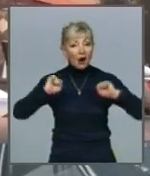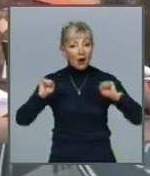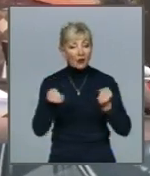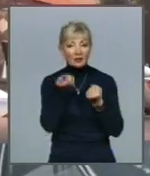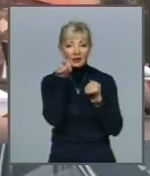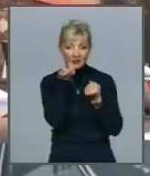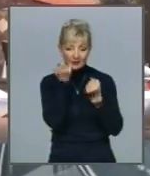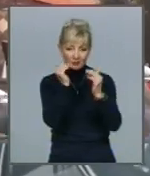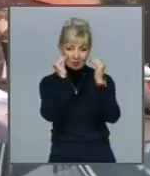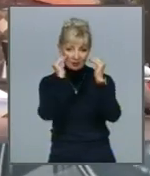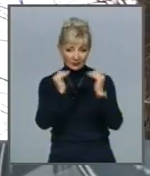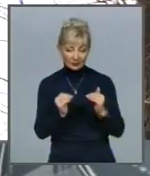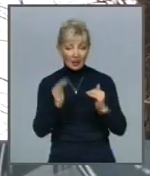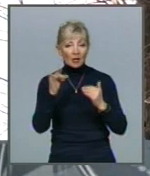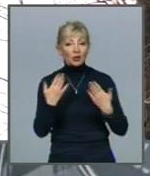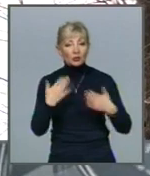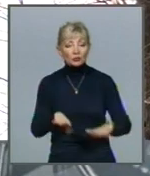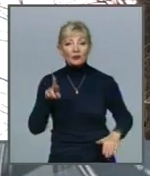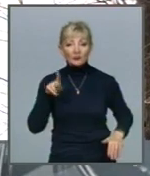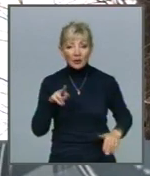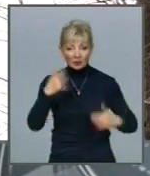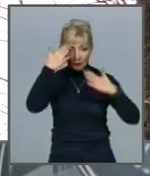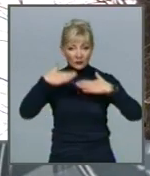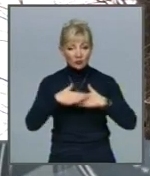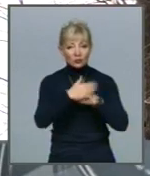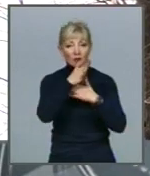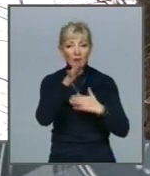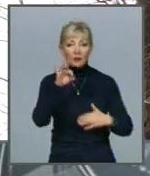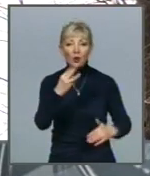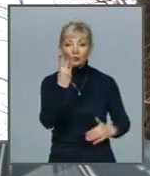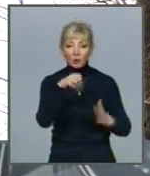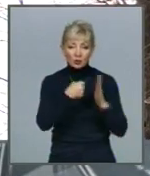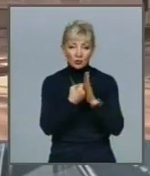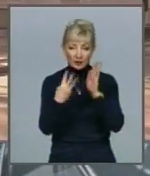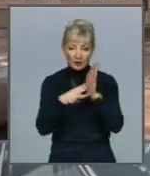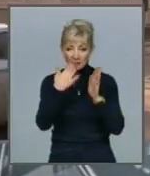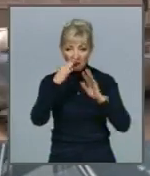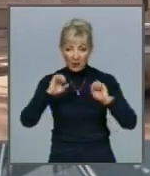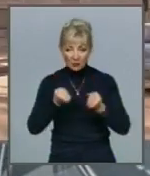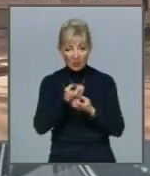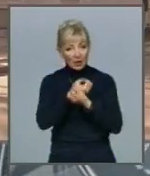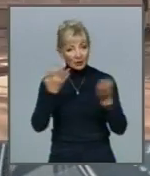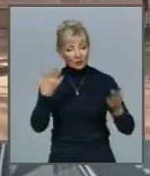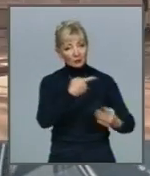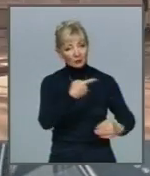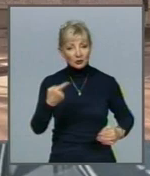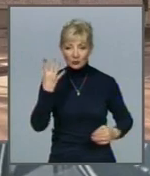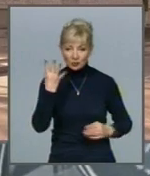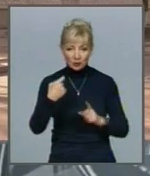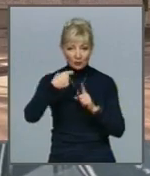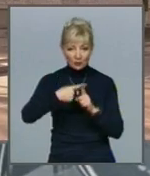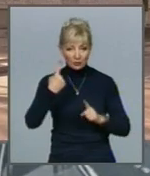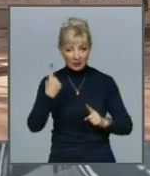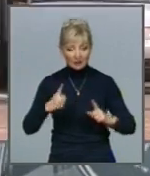потроху відступатиме І вже в п'ятницю в нічний час від 3 до 8 морозу А в день мінус 4 плюс 1